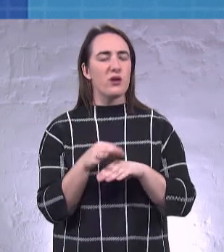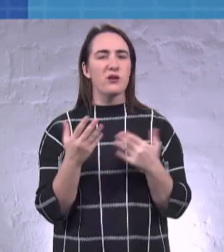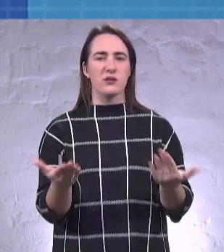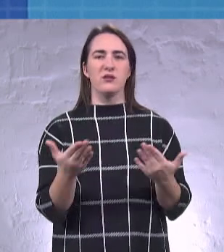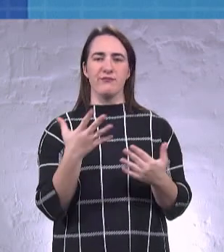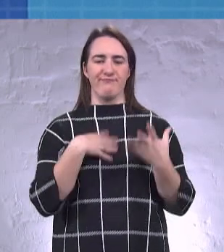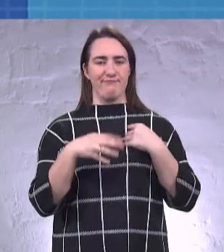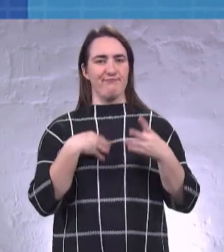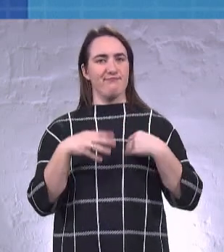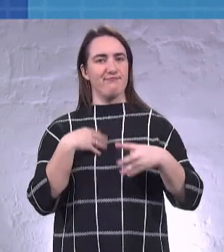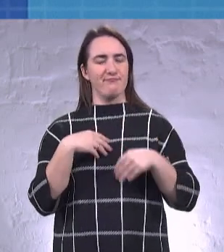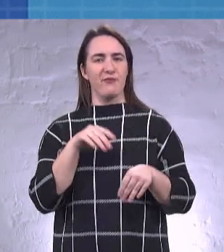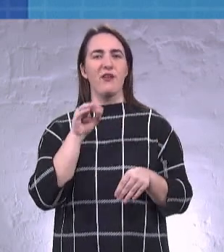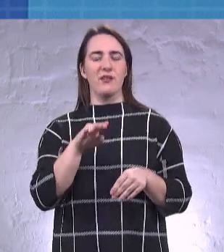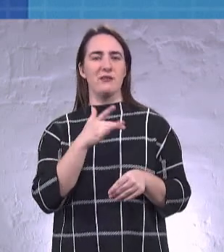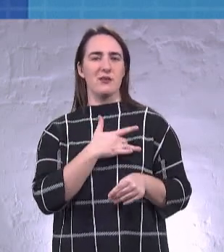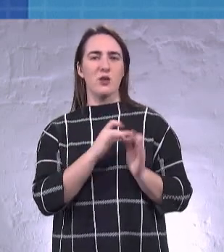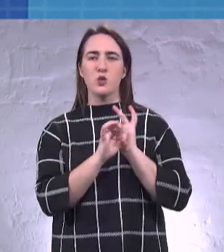летальний, на жаль.